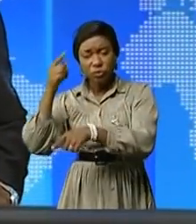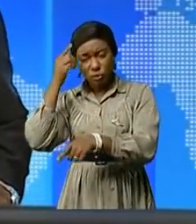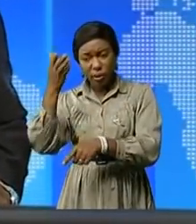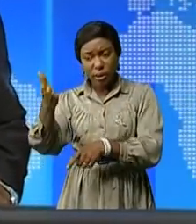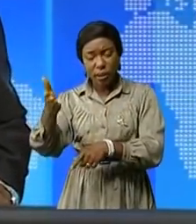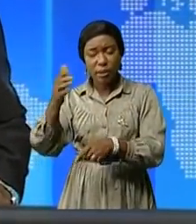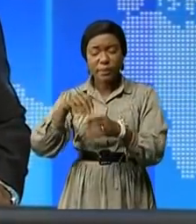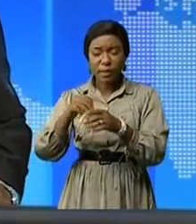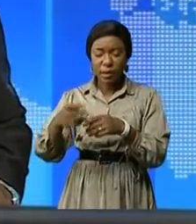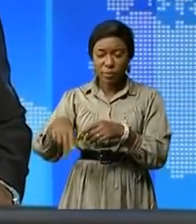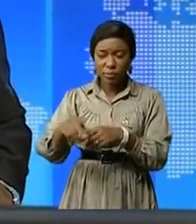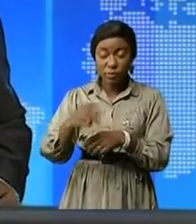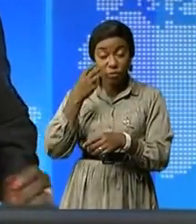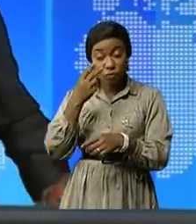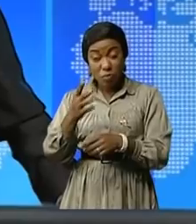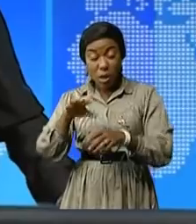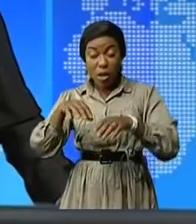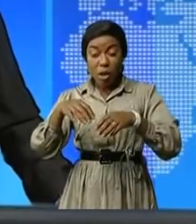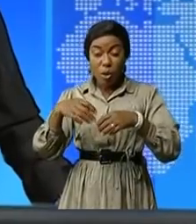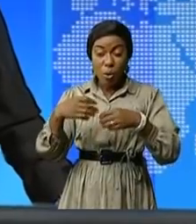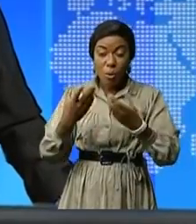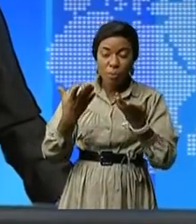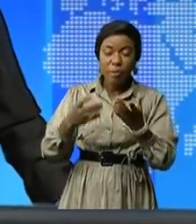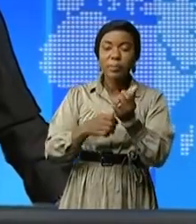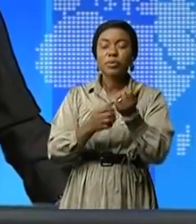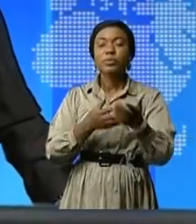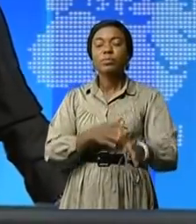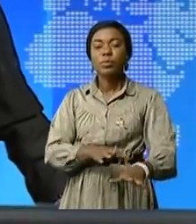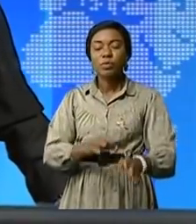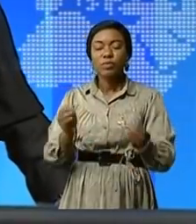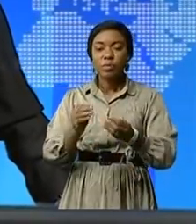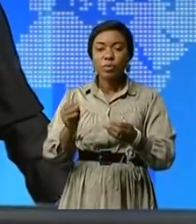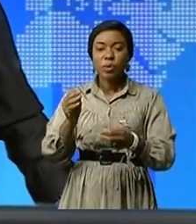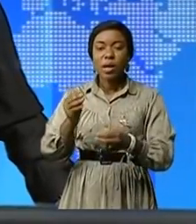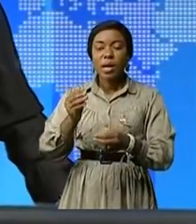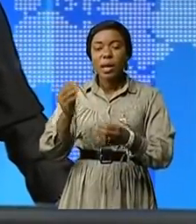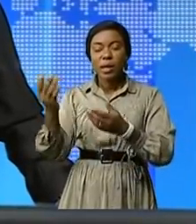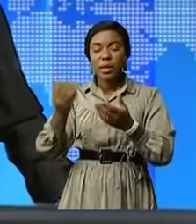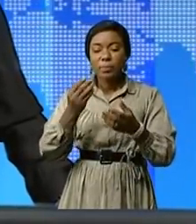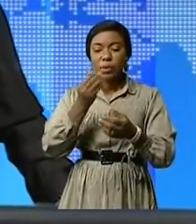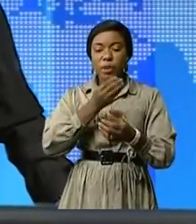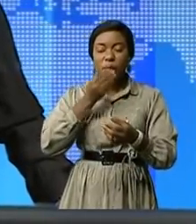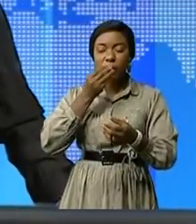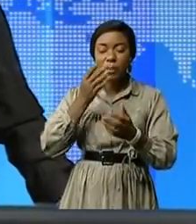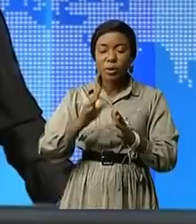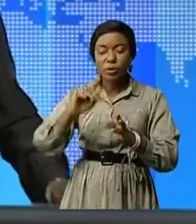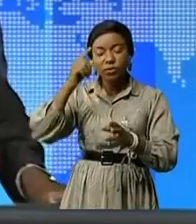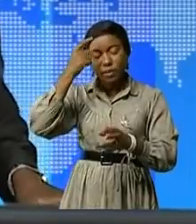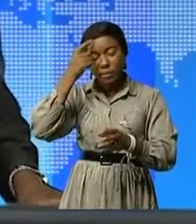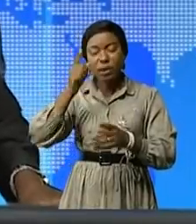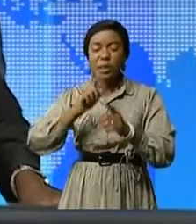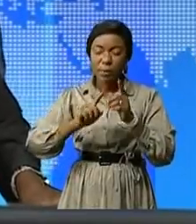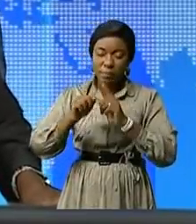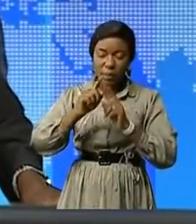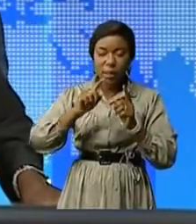pour évaluer les dégâts. Pour ce faire, le porte-parole du gouvernement a tenu un point de presse en marge de la semaine congolaise du